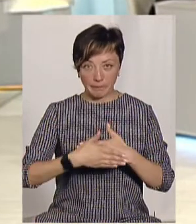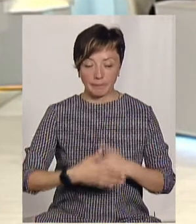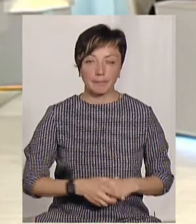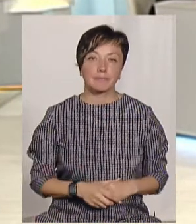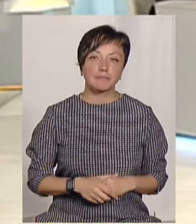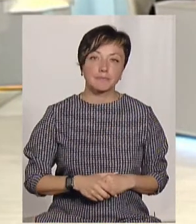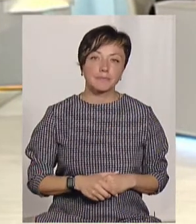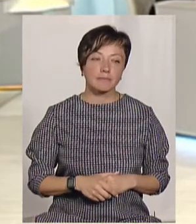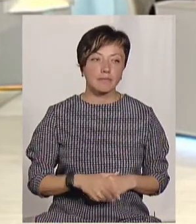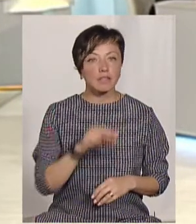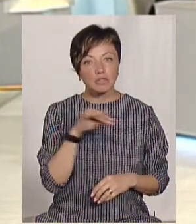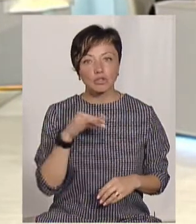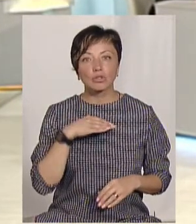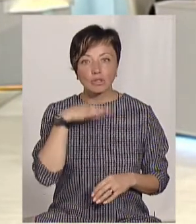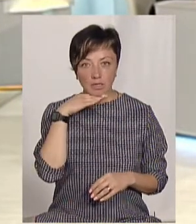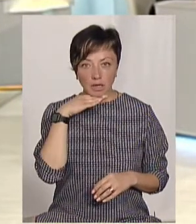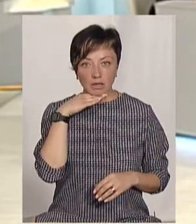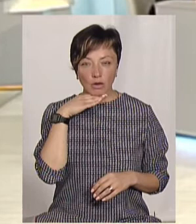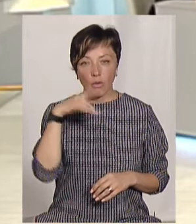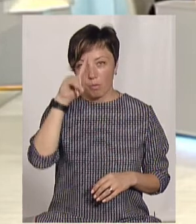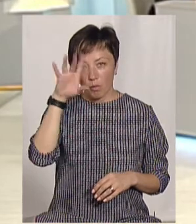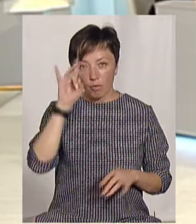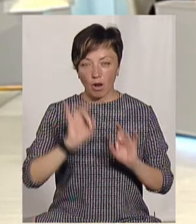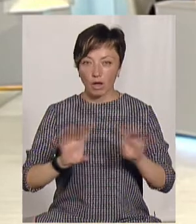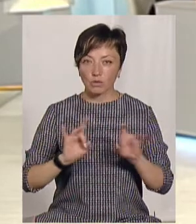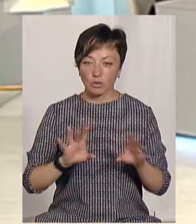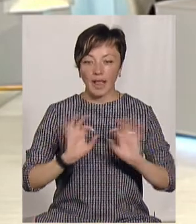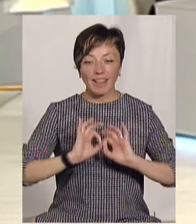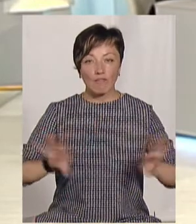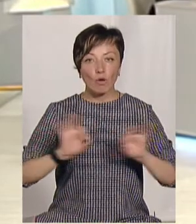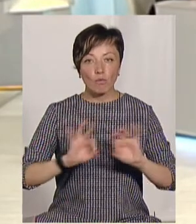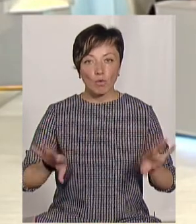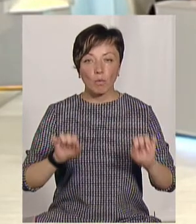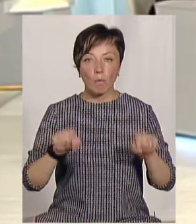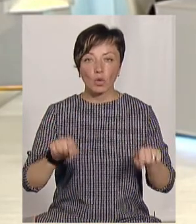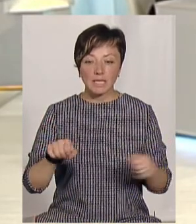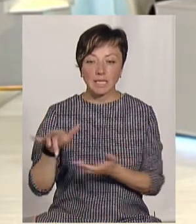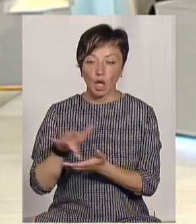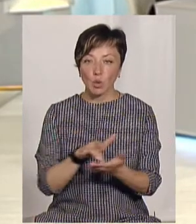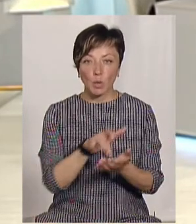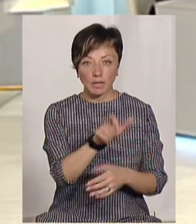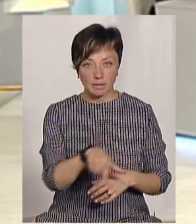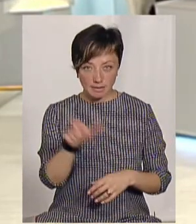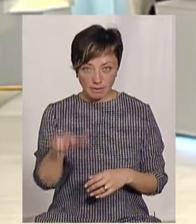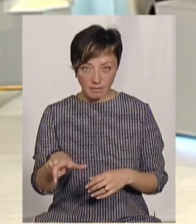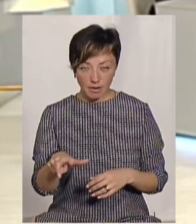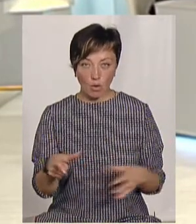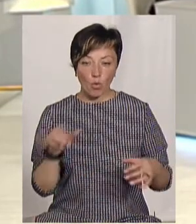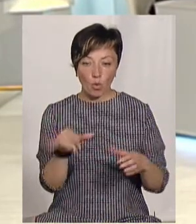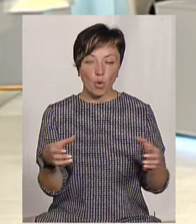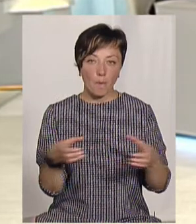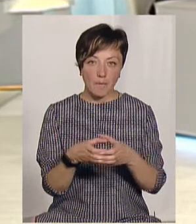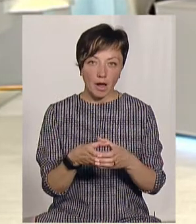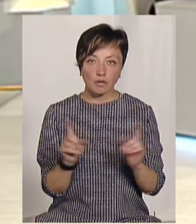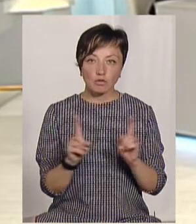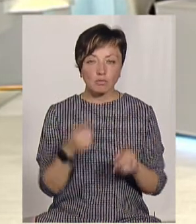Так. А чи досить популяризують, інформують потенційних туристів у громаді?